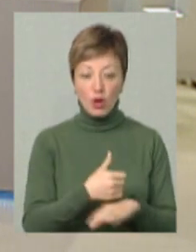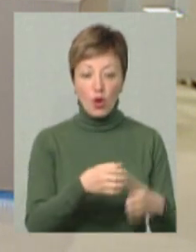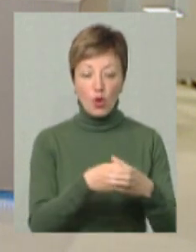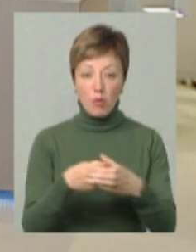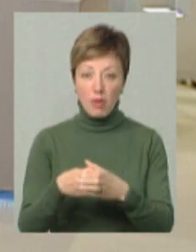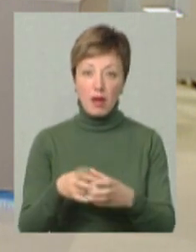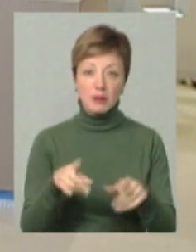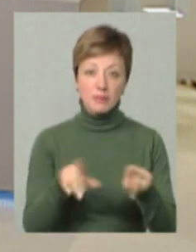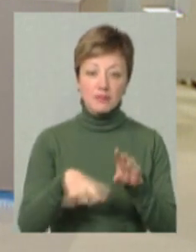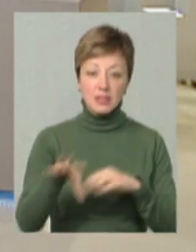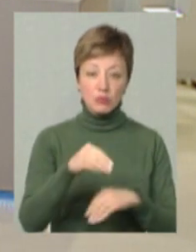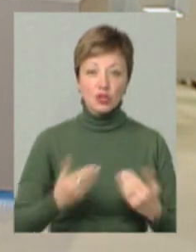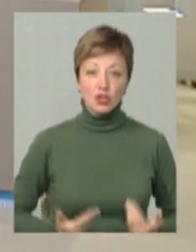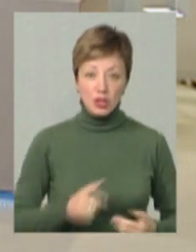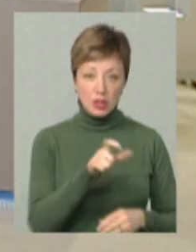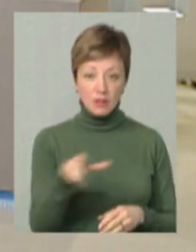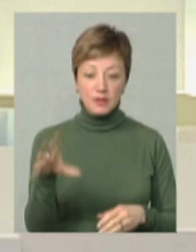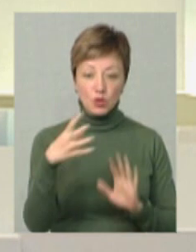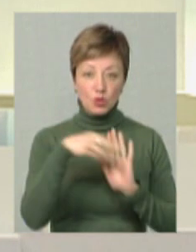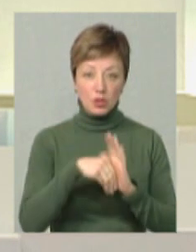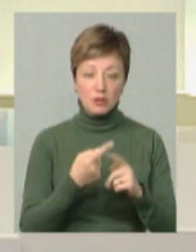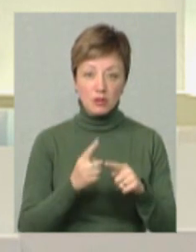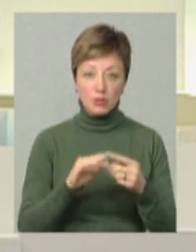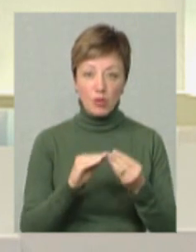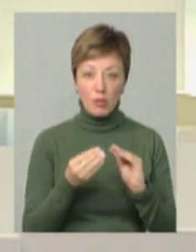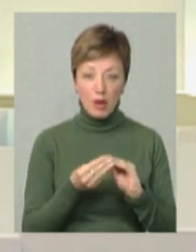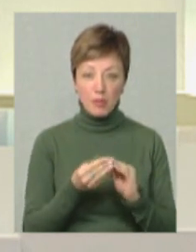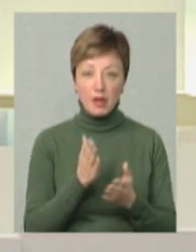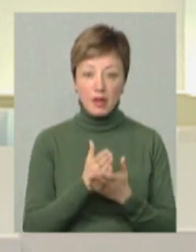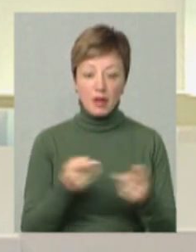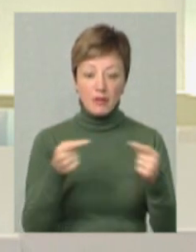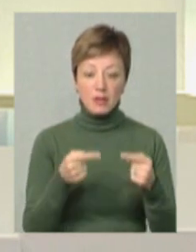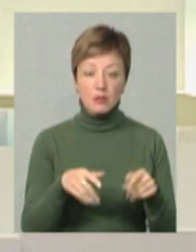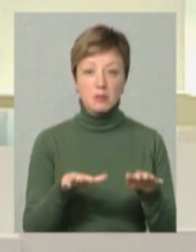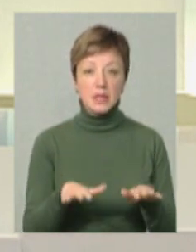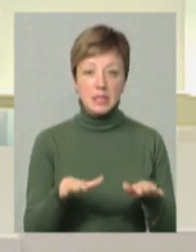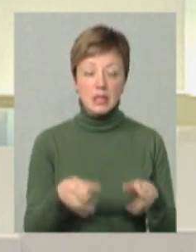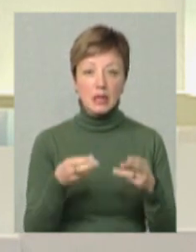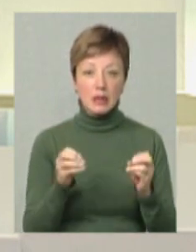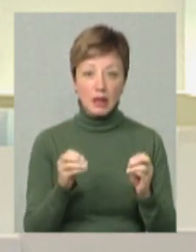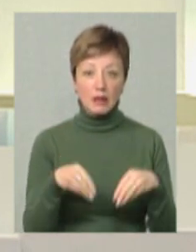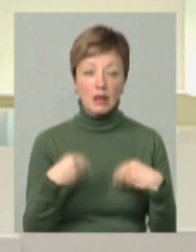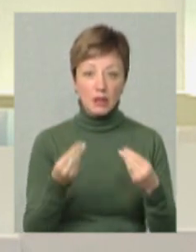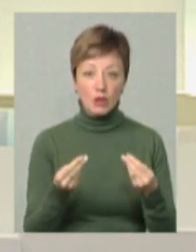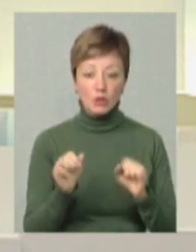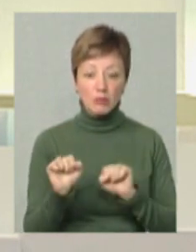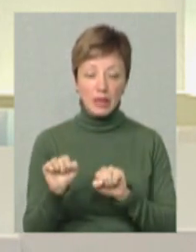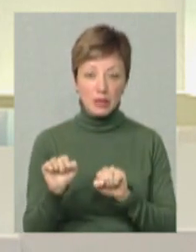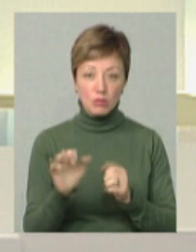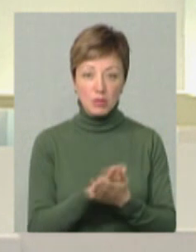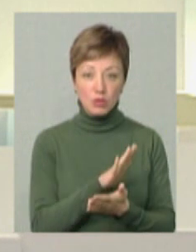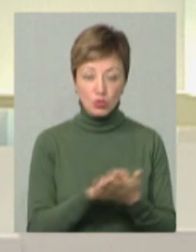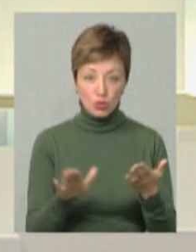громад, так і усім жителям, тому що всі долучаються до даної проблеми. Є визначені місця, де надають прихисток